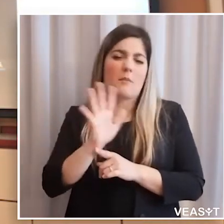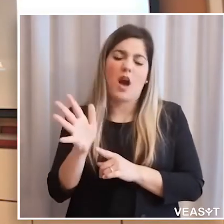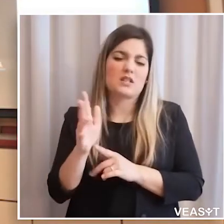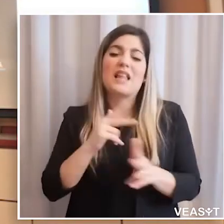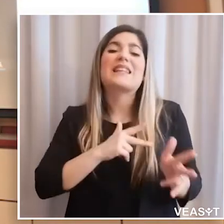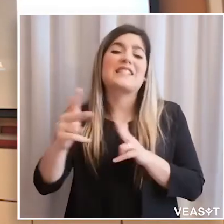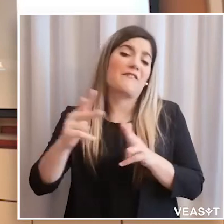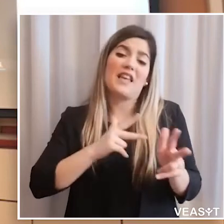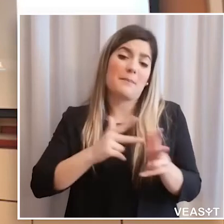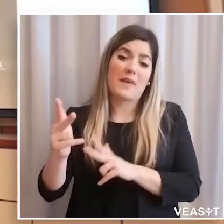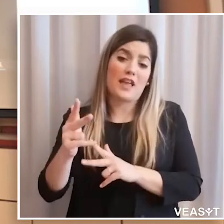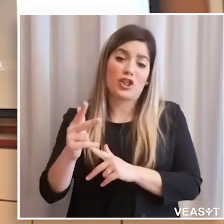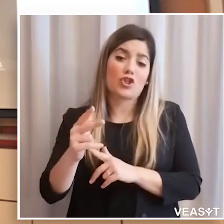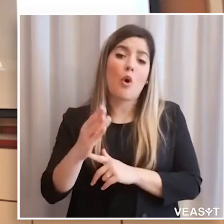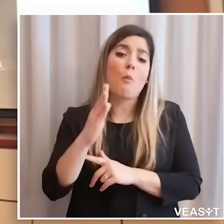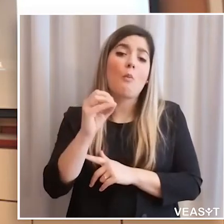di Caprino.